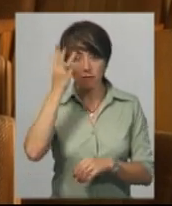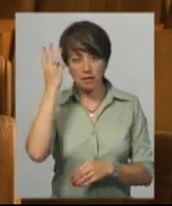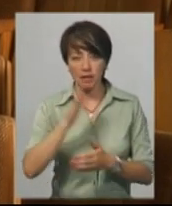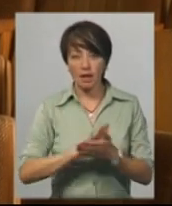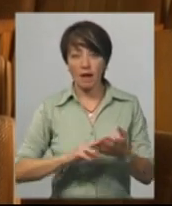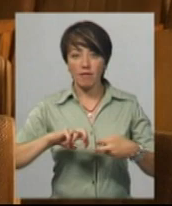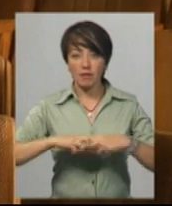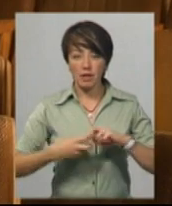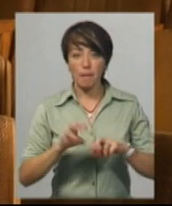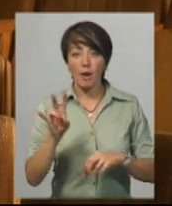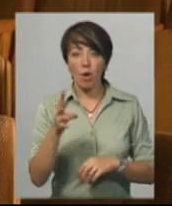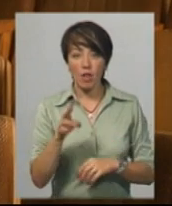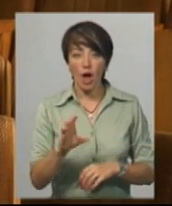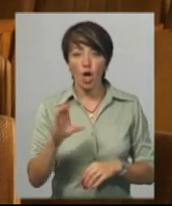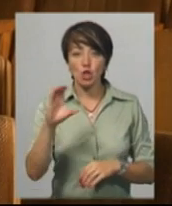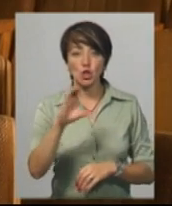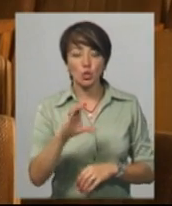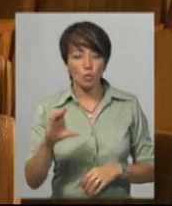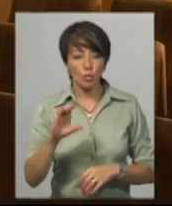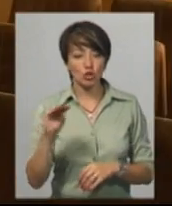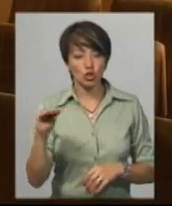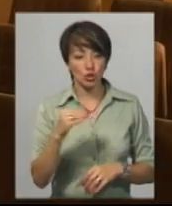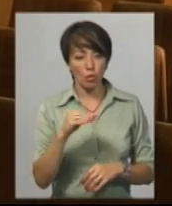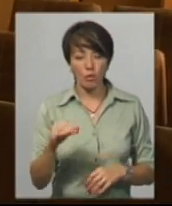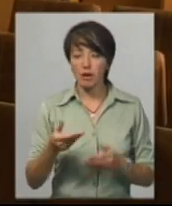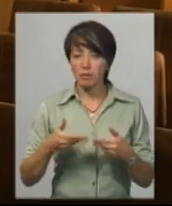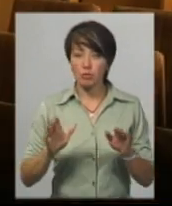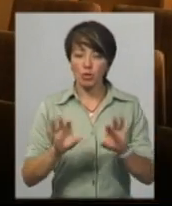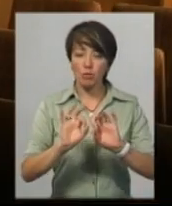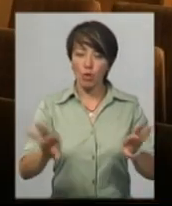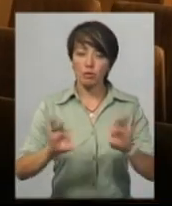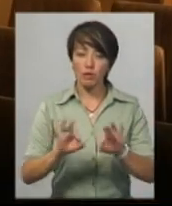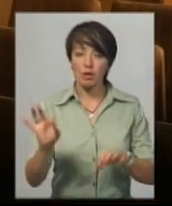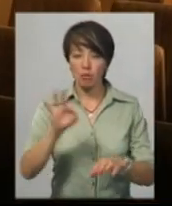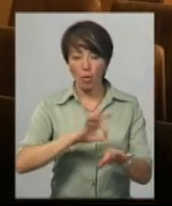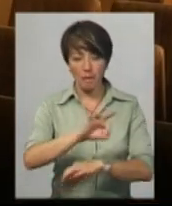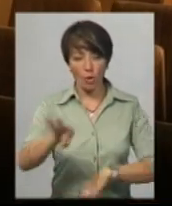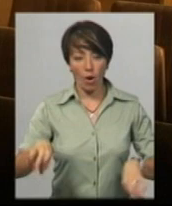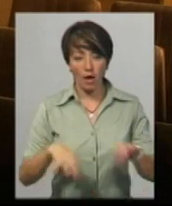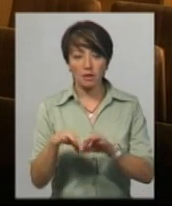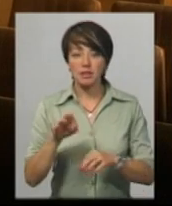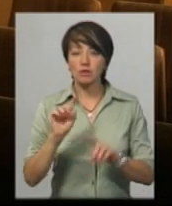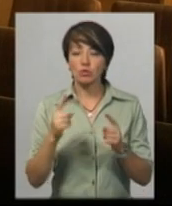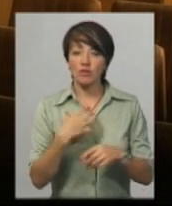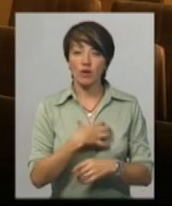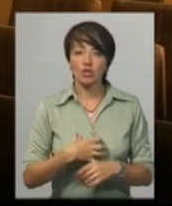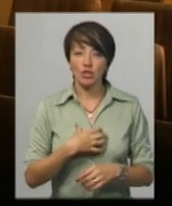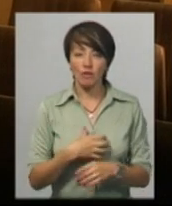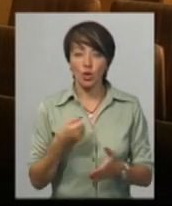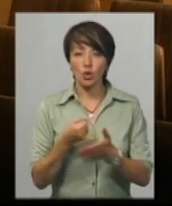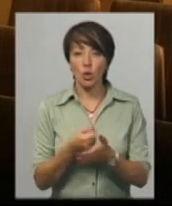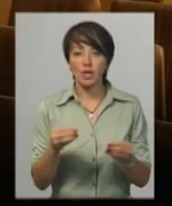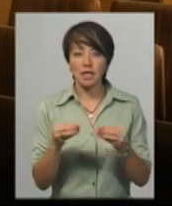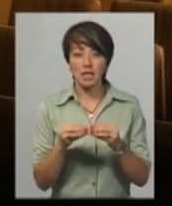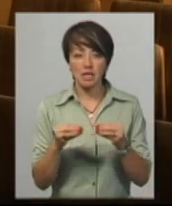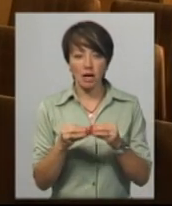-Франкліпс, далі Миколаїв, Суми і Житомир. Ми будемо розповідати про проєкт, тому що це дуже важливо. До 10